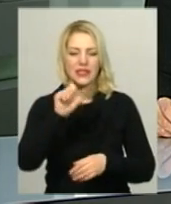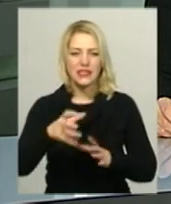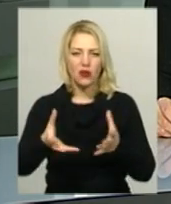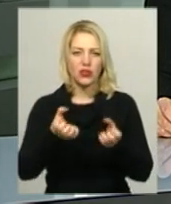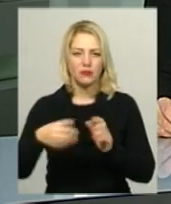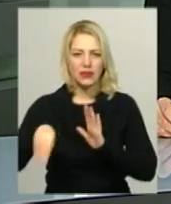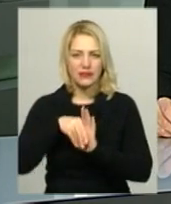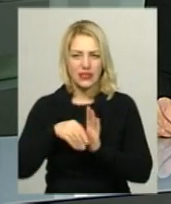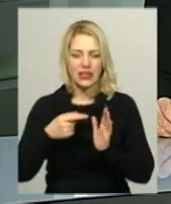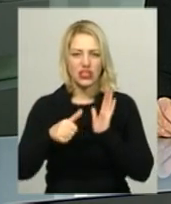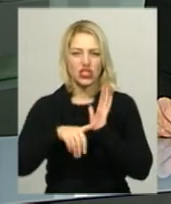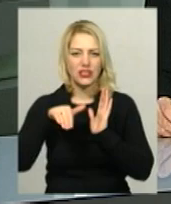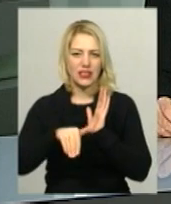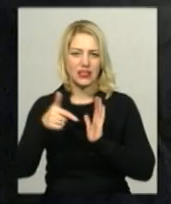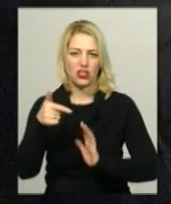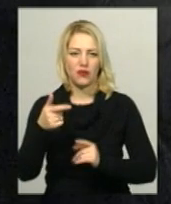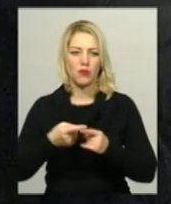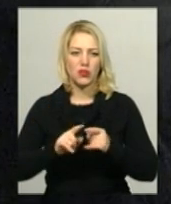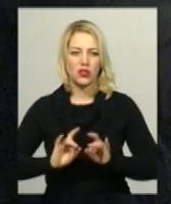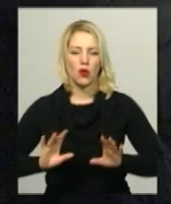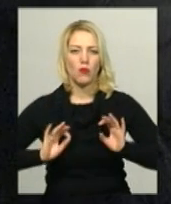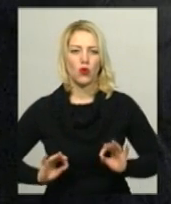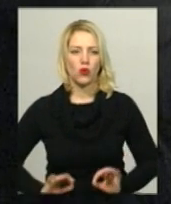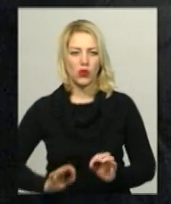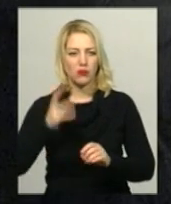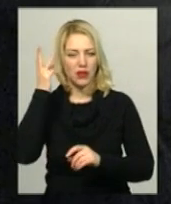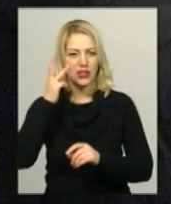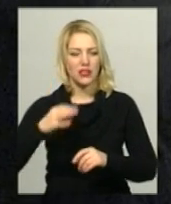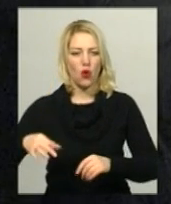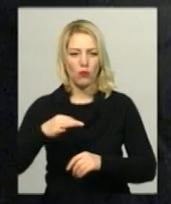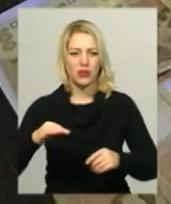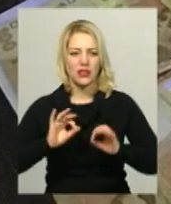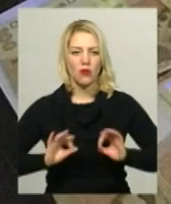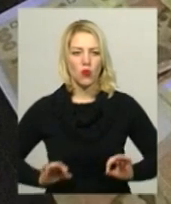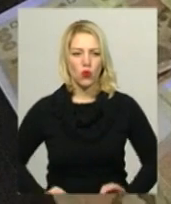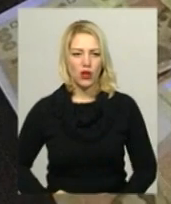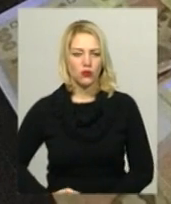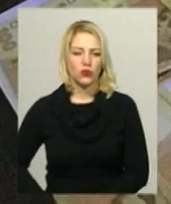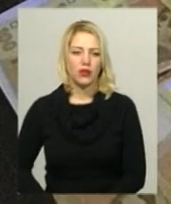тисяч гривень. Про це розповідає прокурор відділу Хмельницької обласної прокуратури Сергій Лисюк.